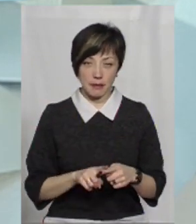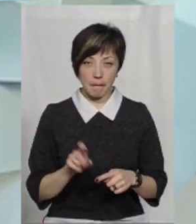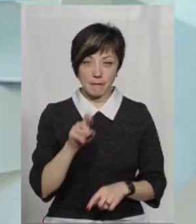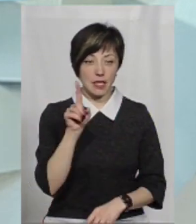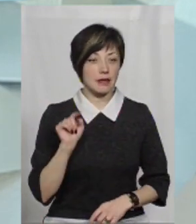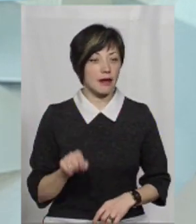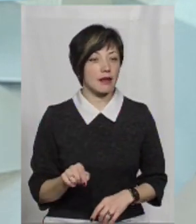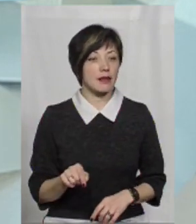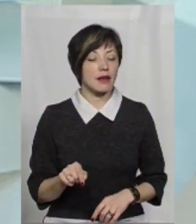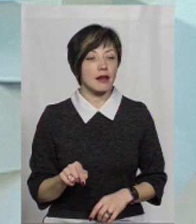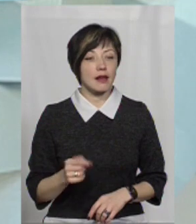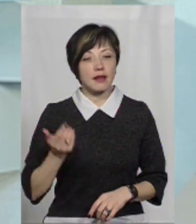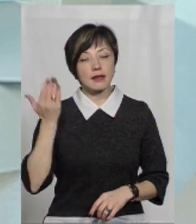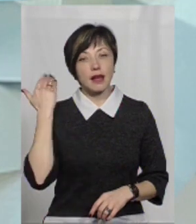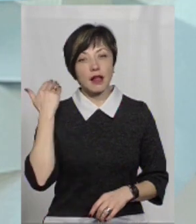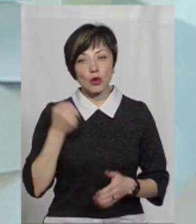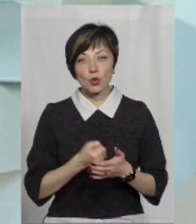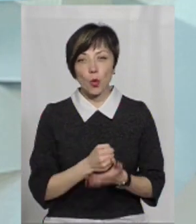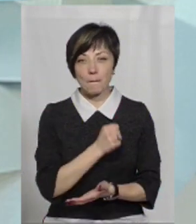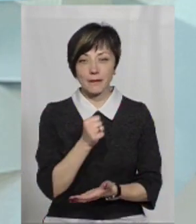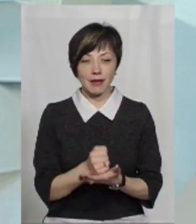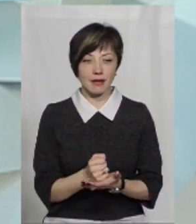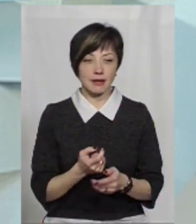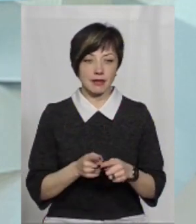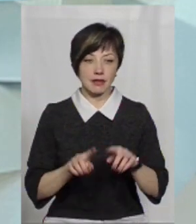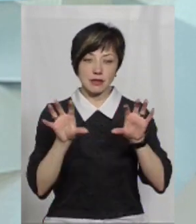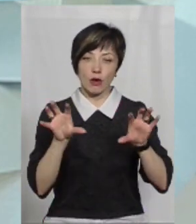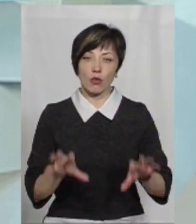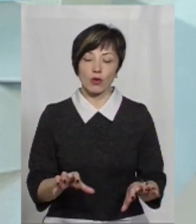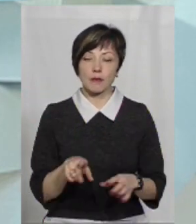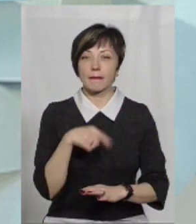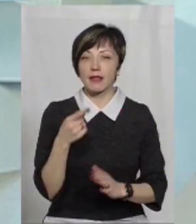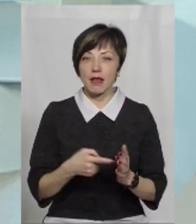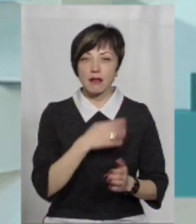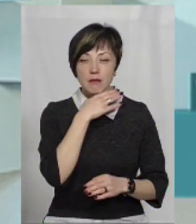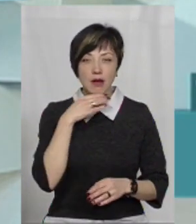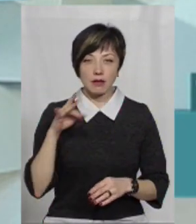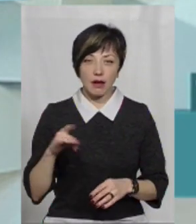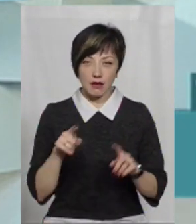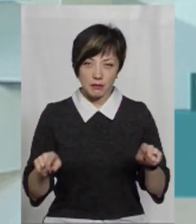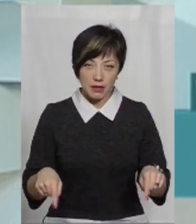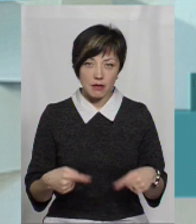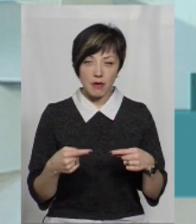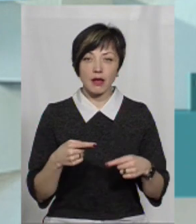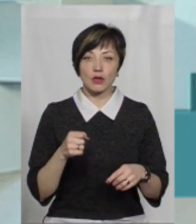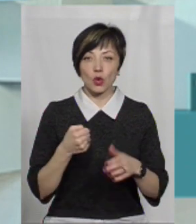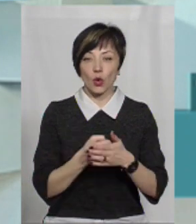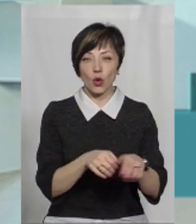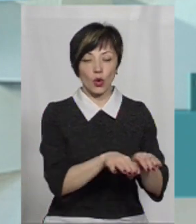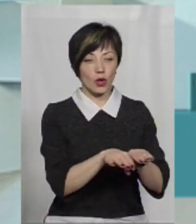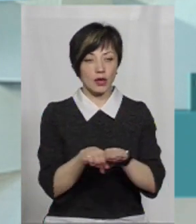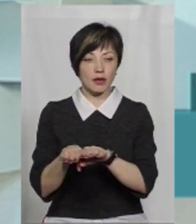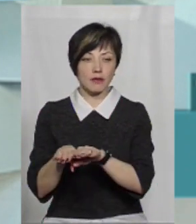Далеко, ще до прийняття цих законів, це питання не раз піднімалось і доходило до рівня